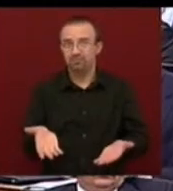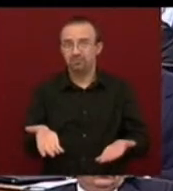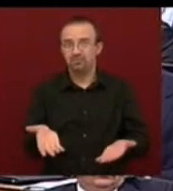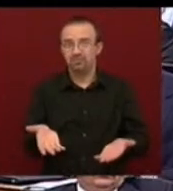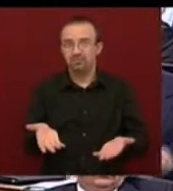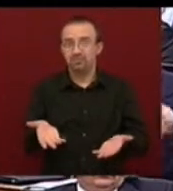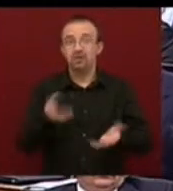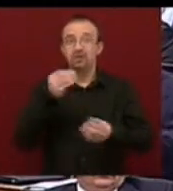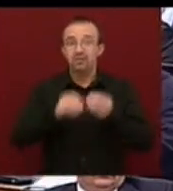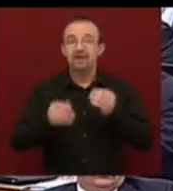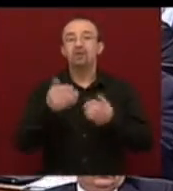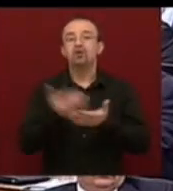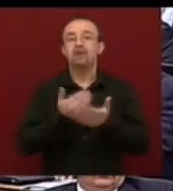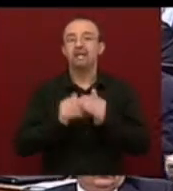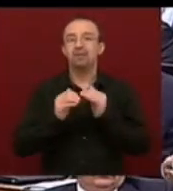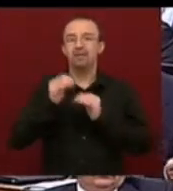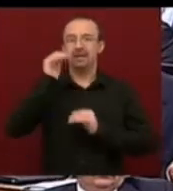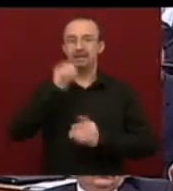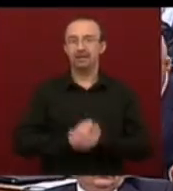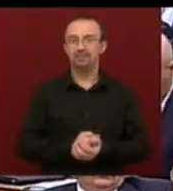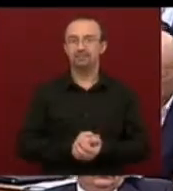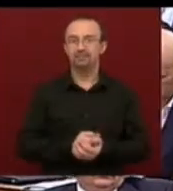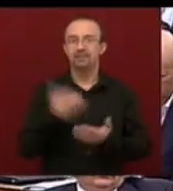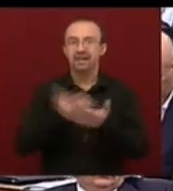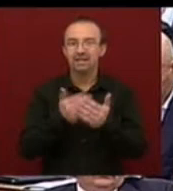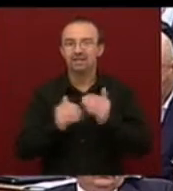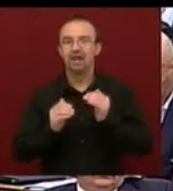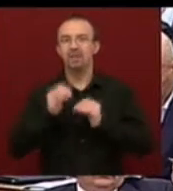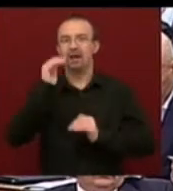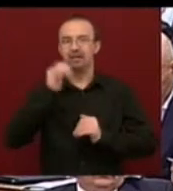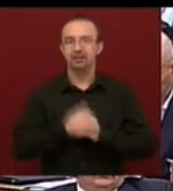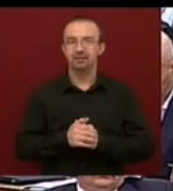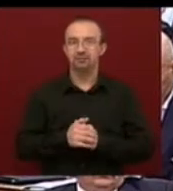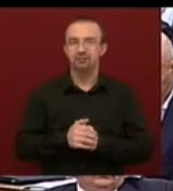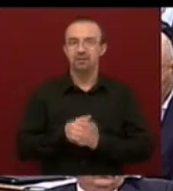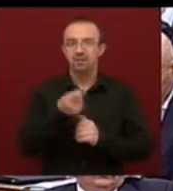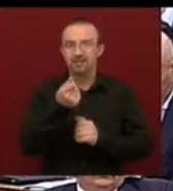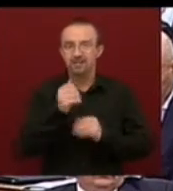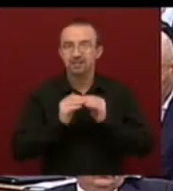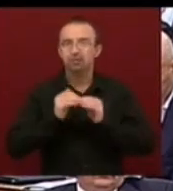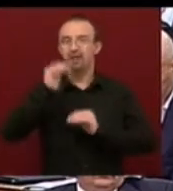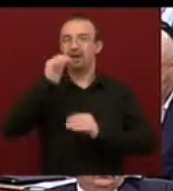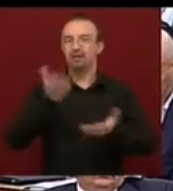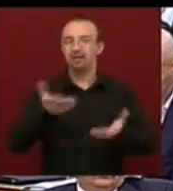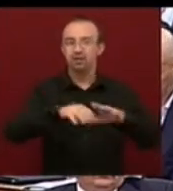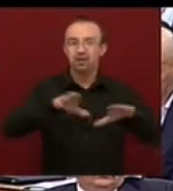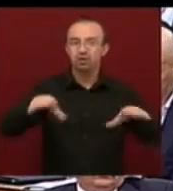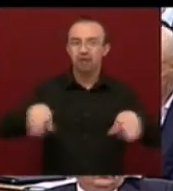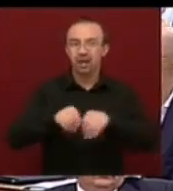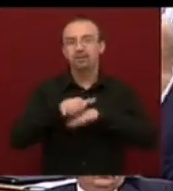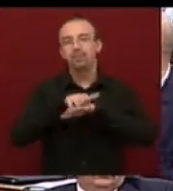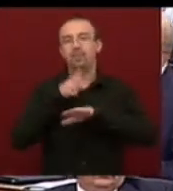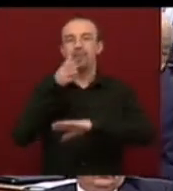nő a reál jövedelem, nő a reál kereset, nőnek a reál bérek, nőnek a családok